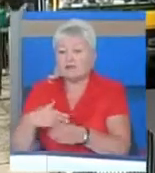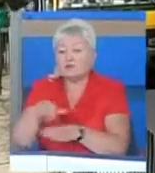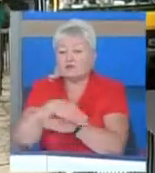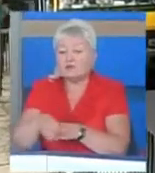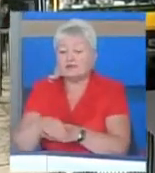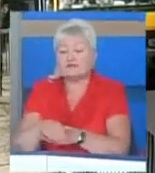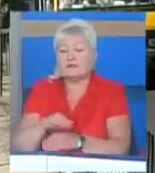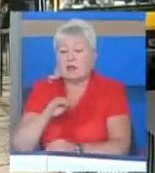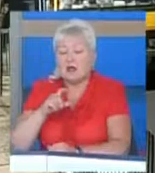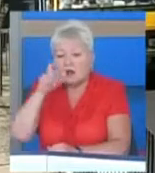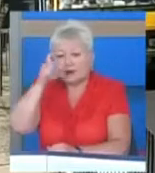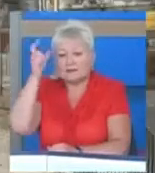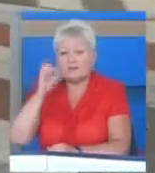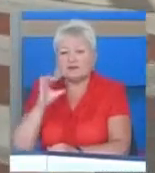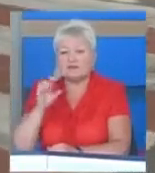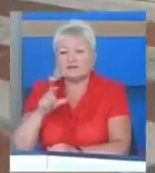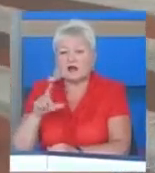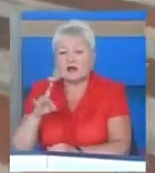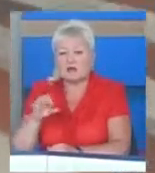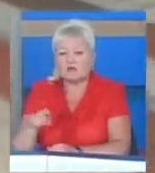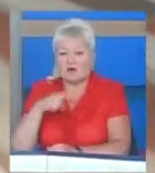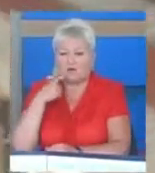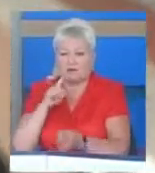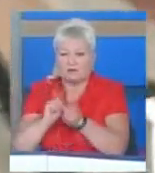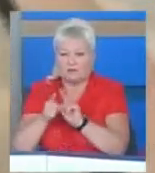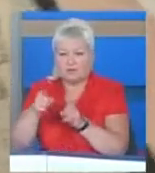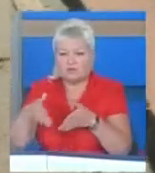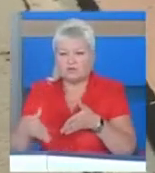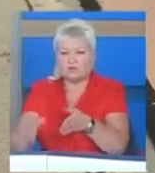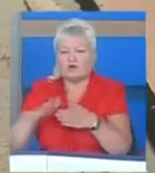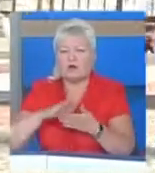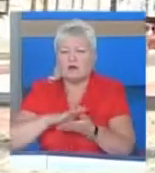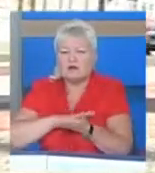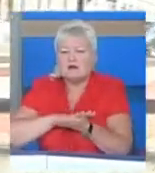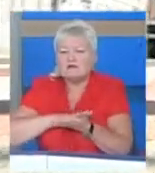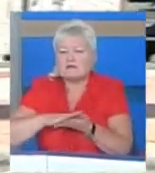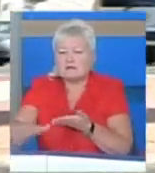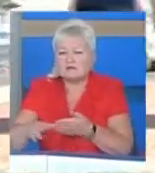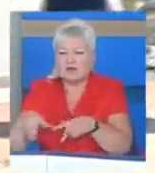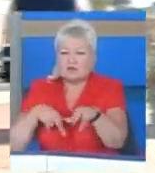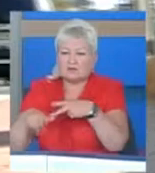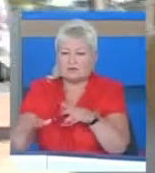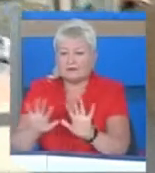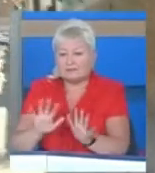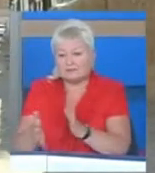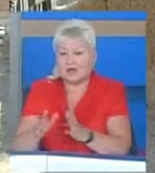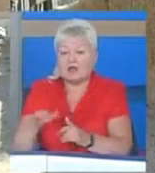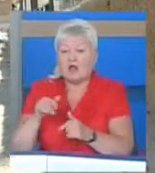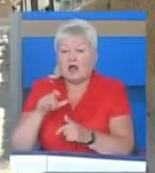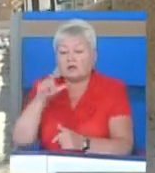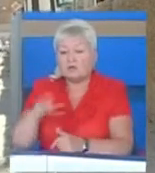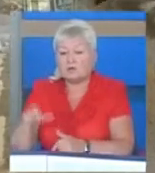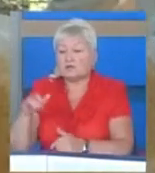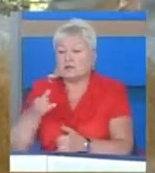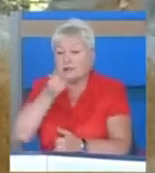Сахарова доводить протилежне. Тут дорога рівна, тротуари. Сяк так, проте для людини, яка не може самостійно